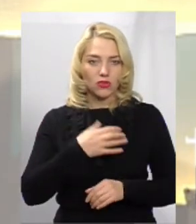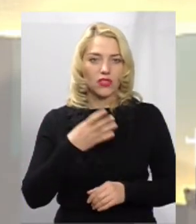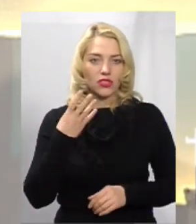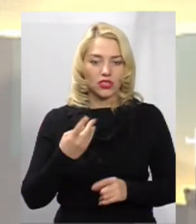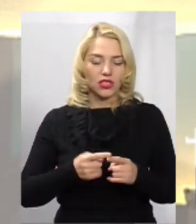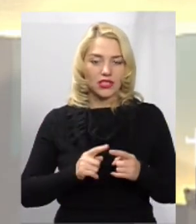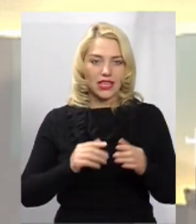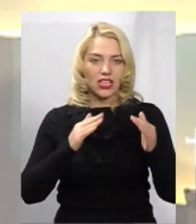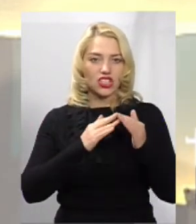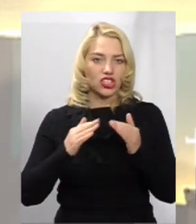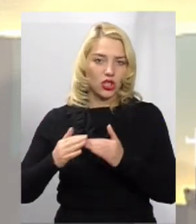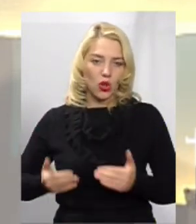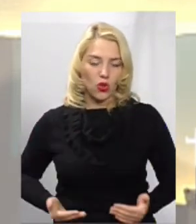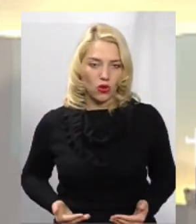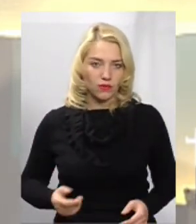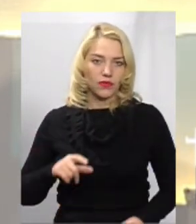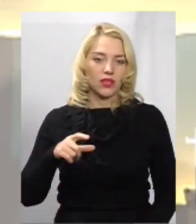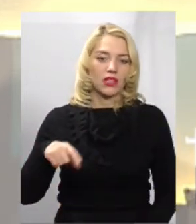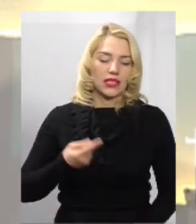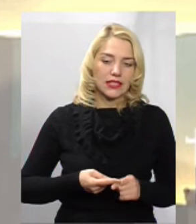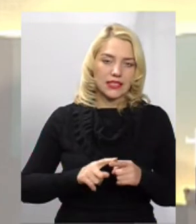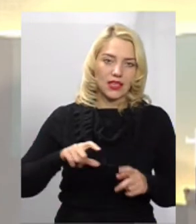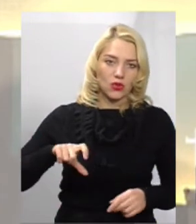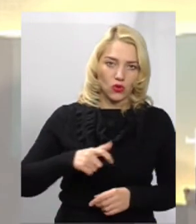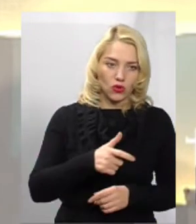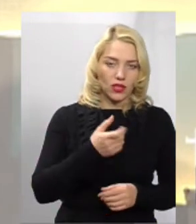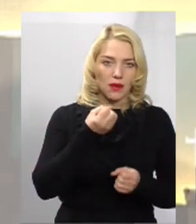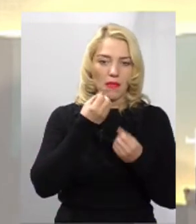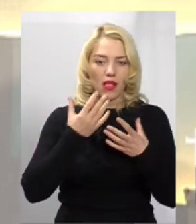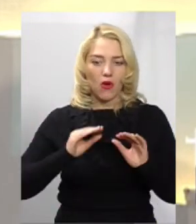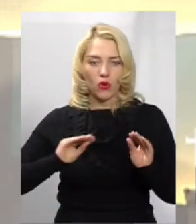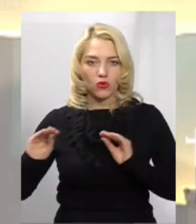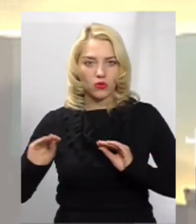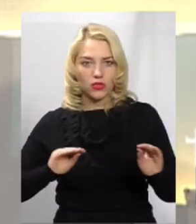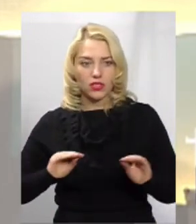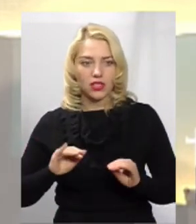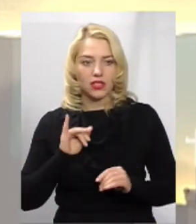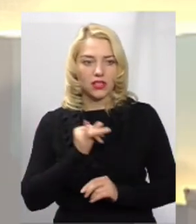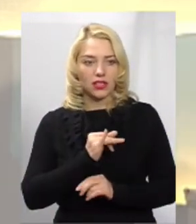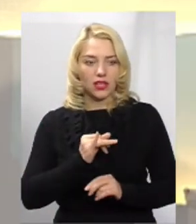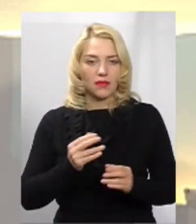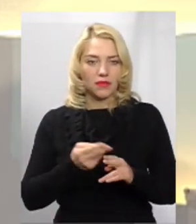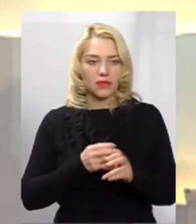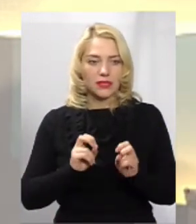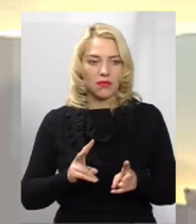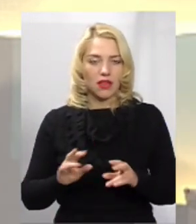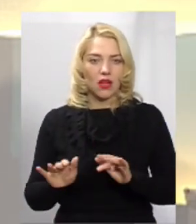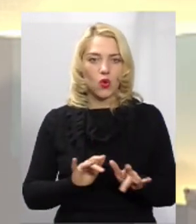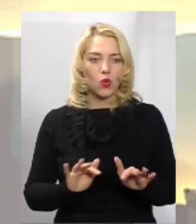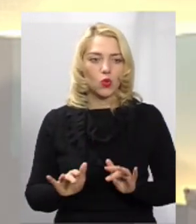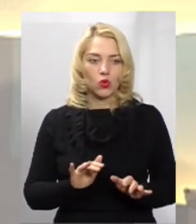житло, це дороги, це благоустрій і це безпека руху.